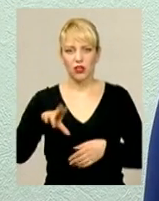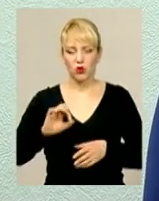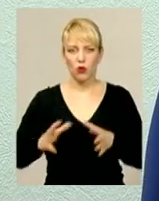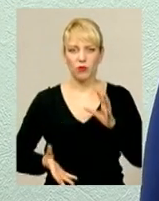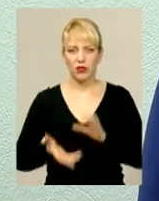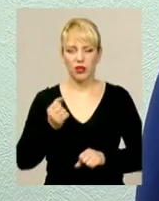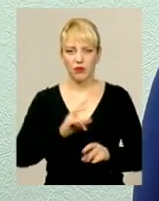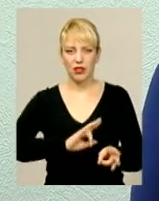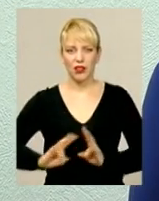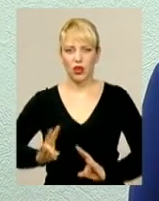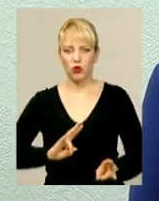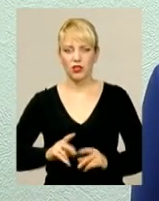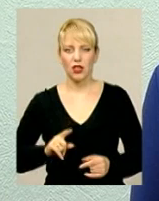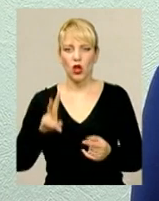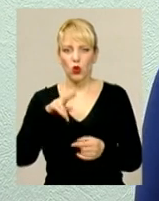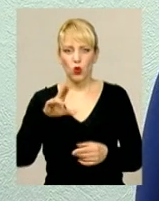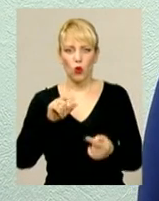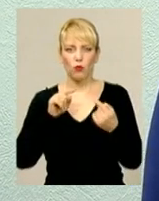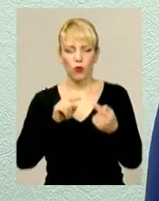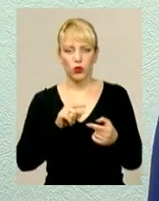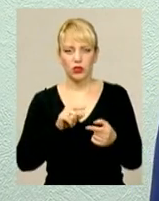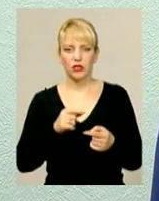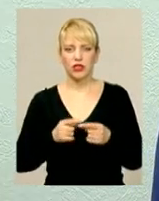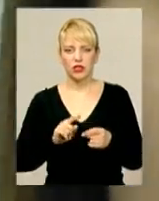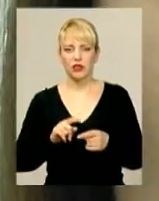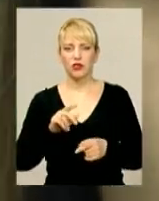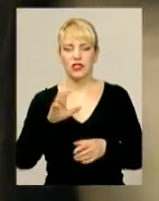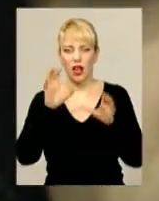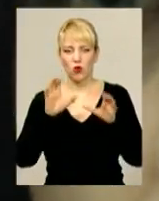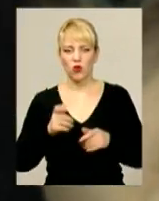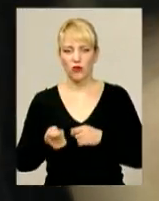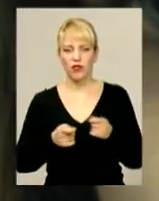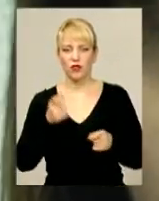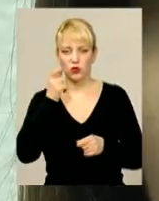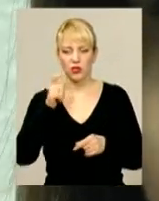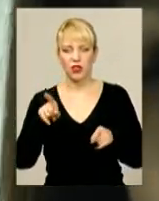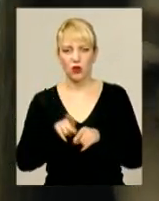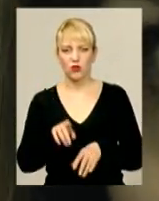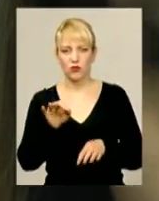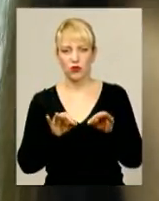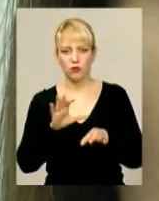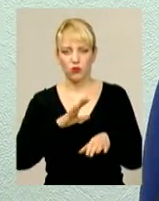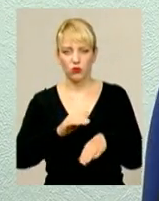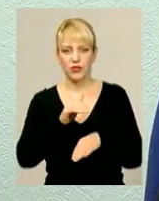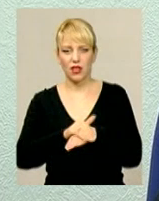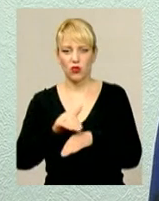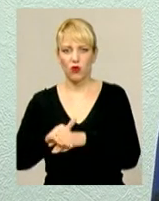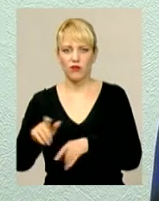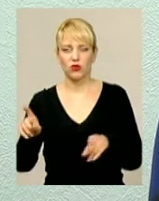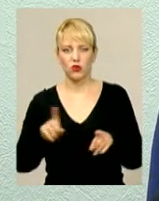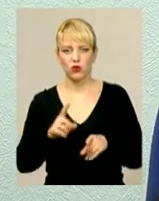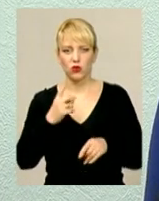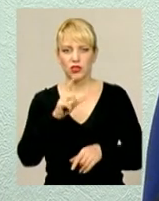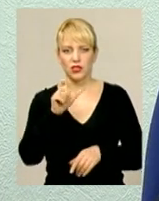терористів, до протидії законній владі України. Крім того, в суді було встановлено, що один із